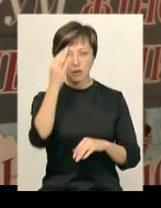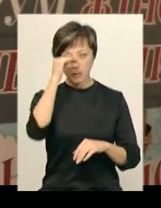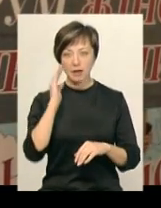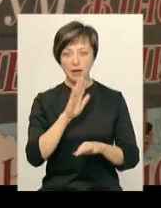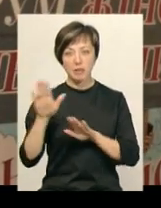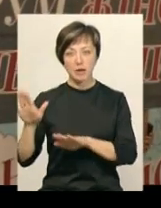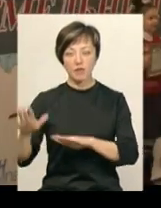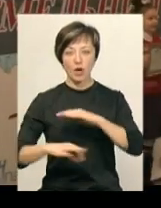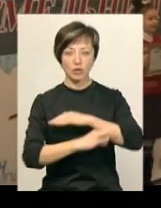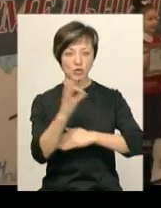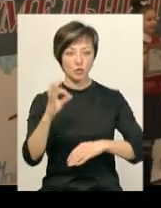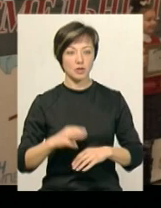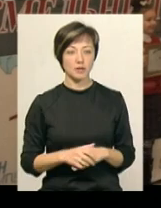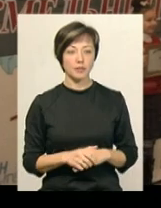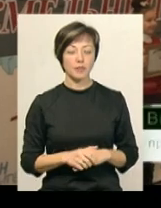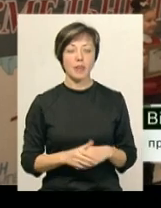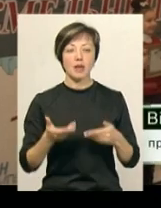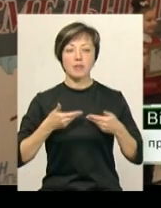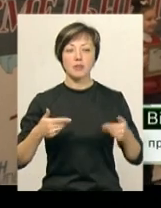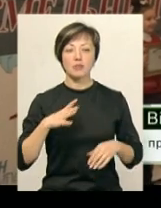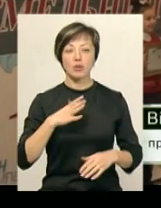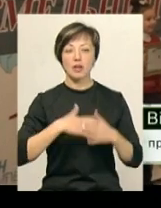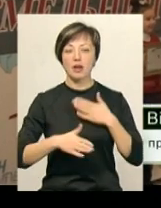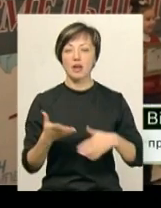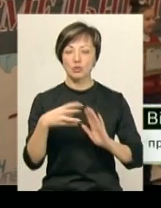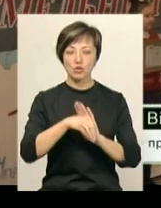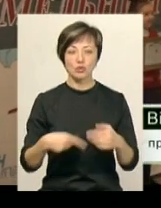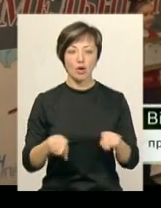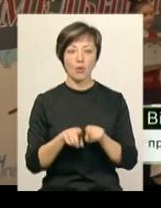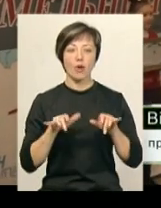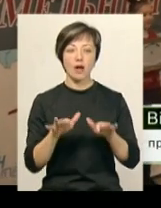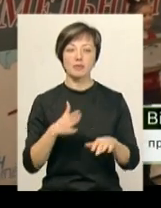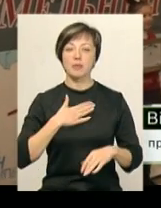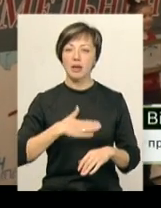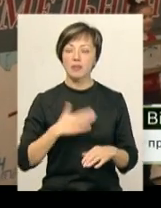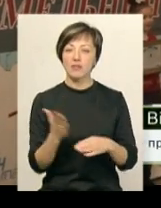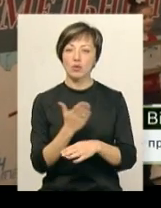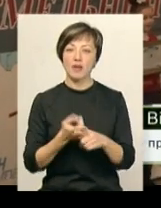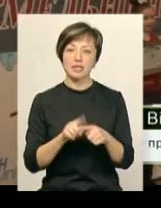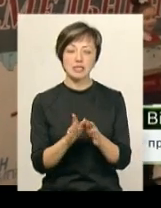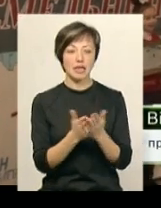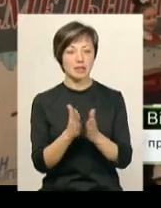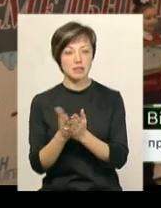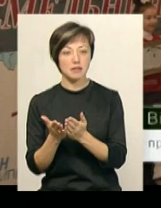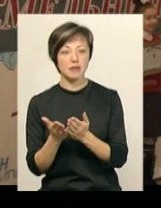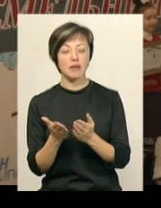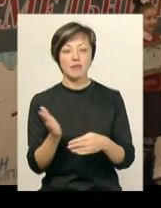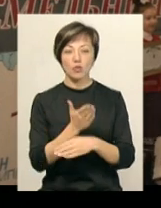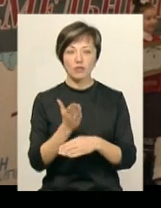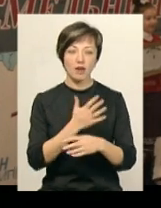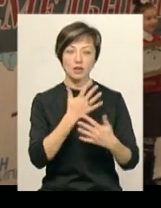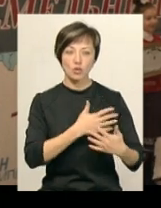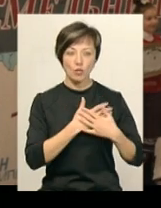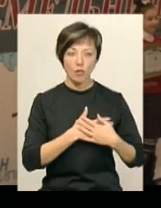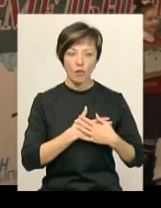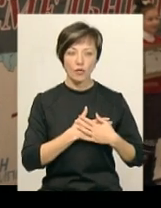перебувають на сході. Ми були дуже раді долучитися до такої акції. Нам було дуже приємно виготовляти ці листівки. Ми їх виготовляли з любов